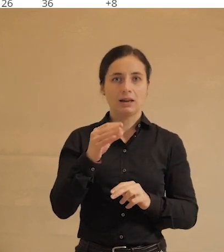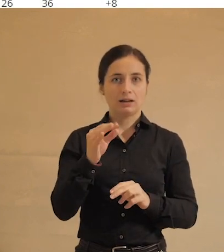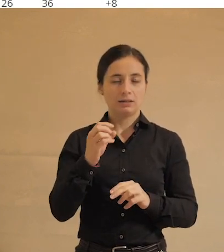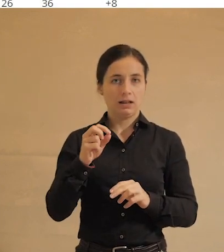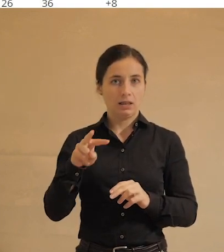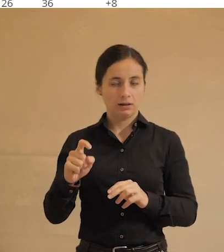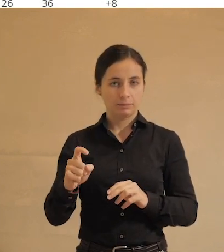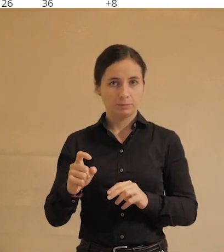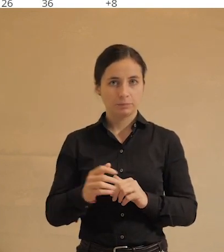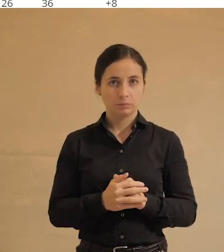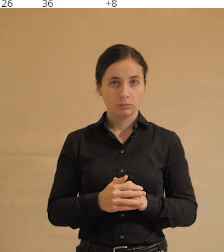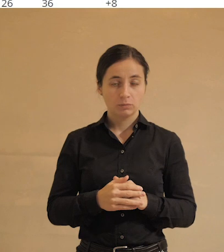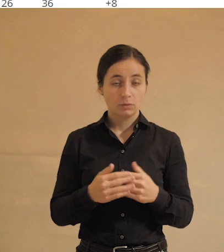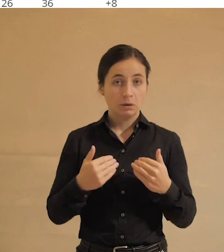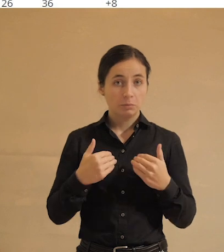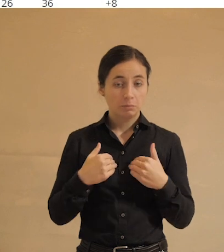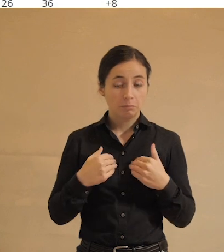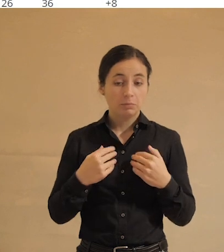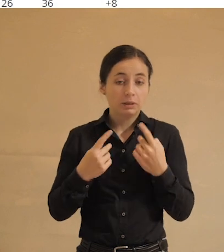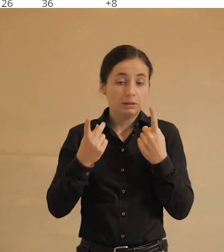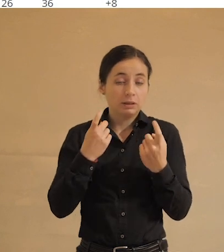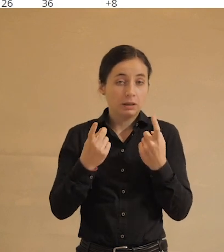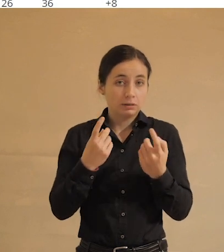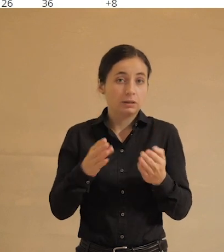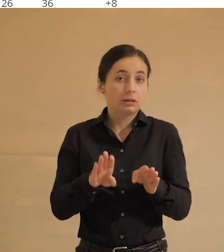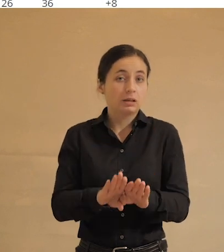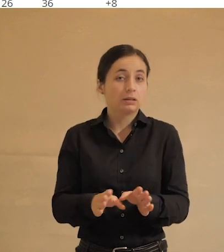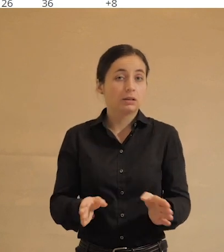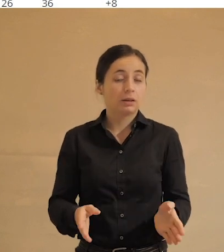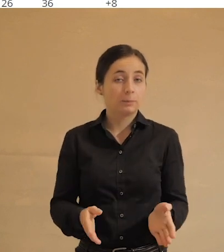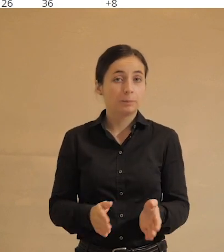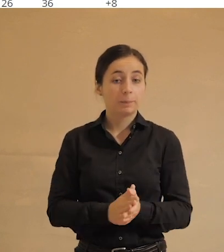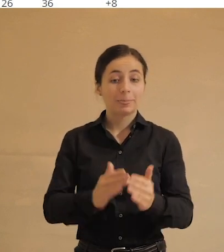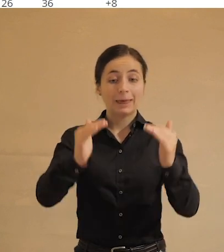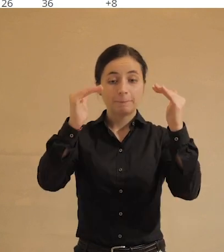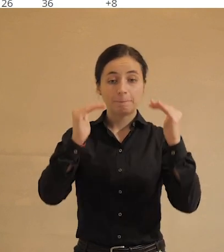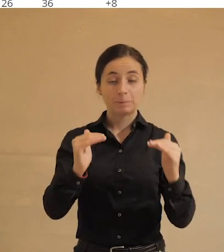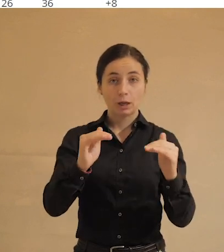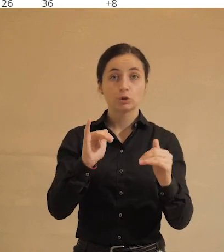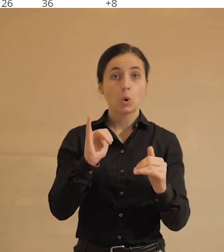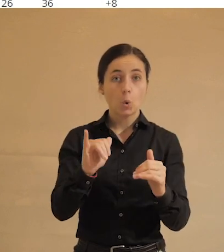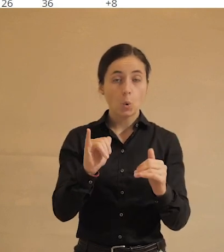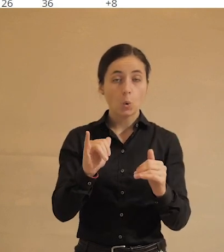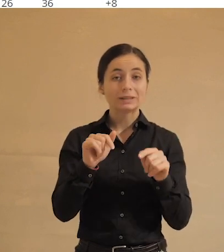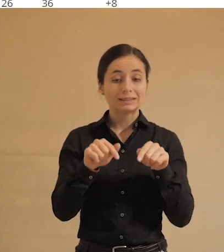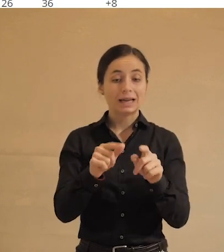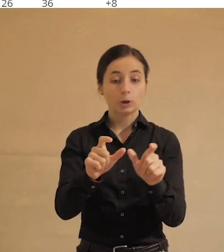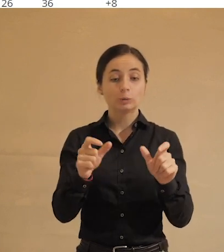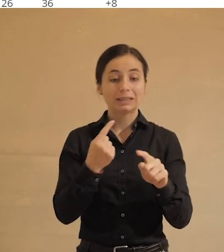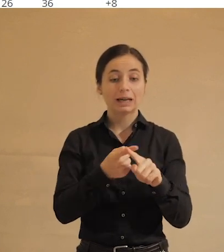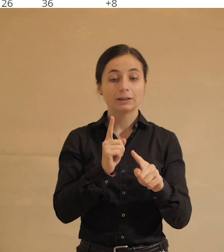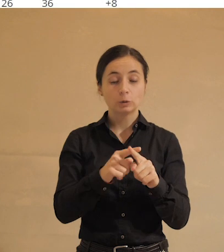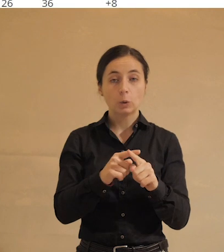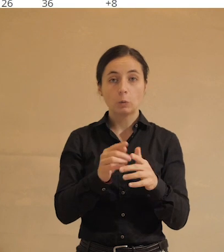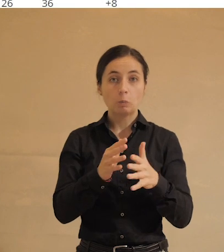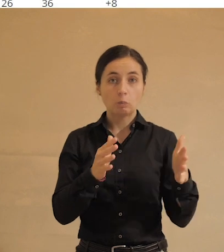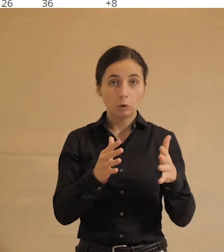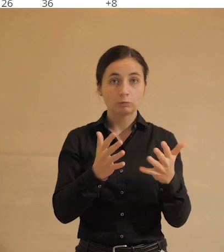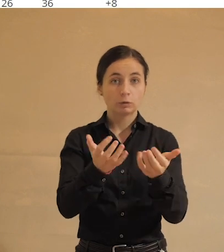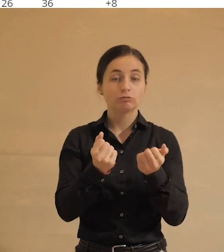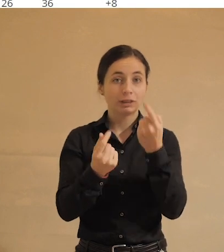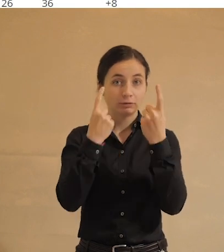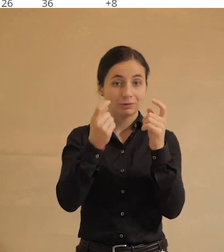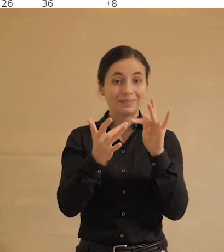Слушайте, ну опять же, не мы такие, данные такие. Ну что делать? Значит, ниже у тех людей, которые преимущественно получают